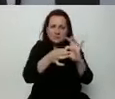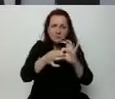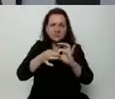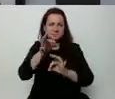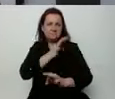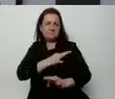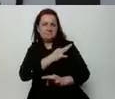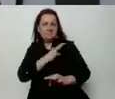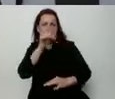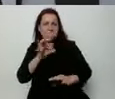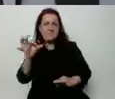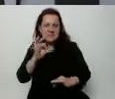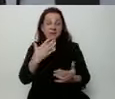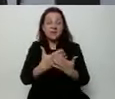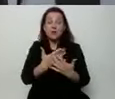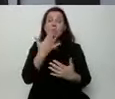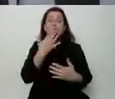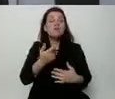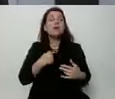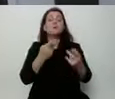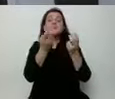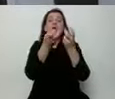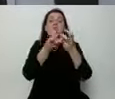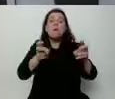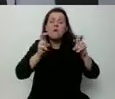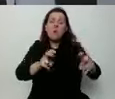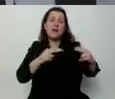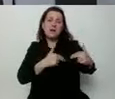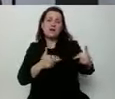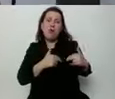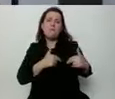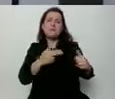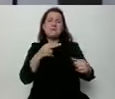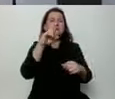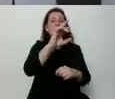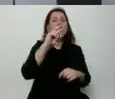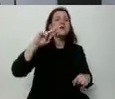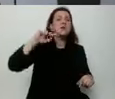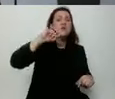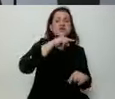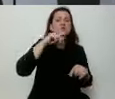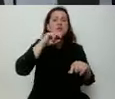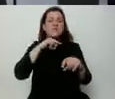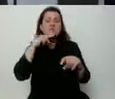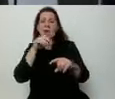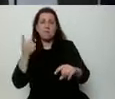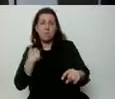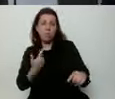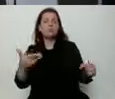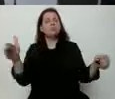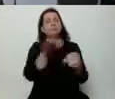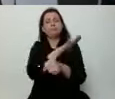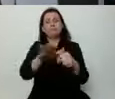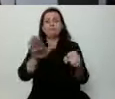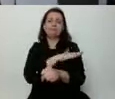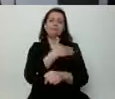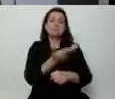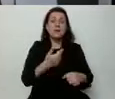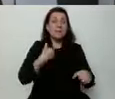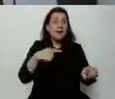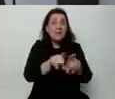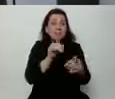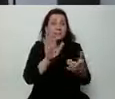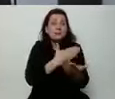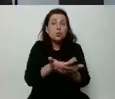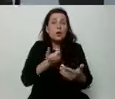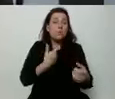Powołanie komisji wyrównania krzywd. Dla tych wszystkich, którzy zostali bezpodstawnie oskarżeni. Wyrzuceni z pracy.